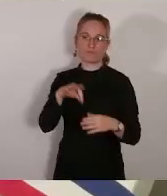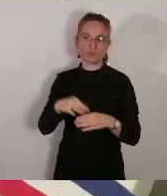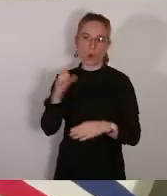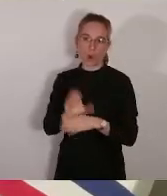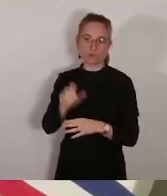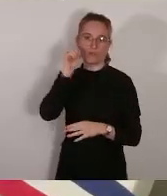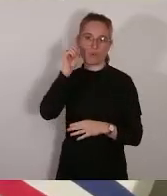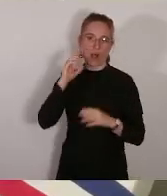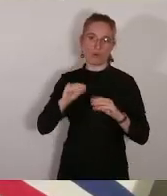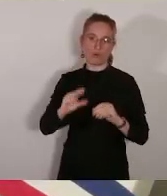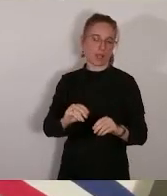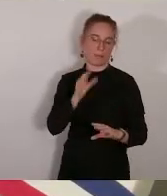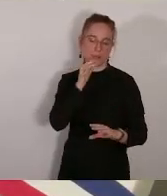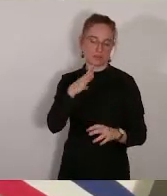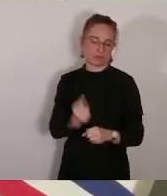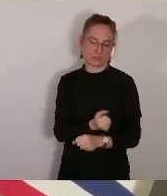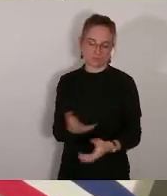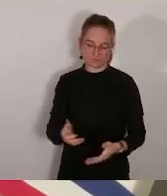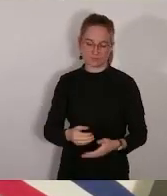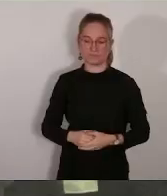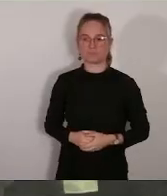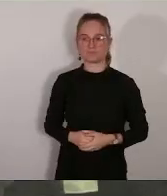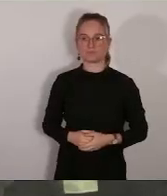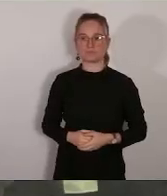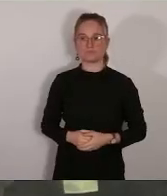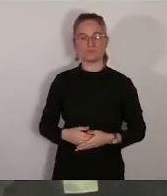Je laisse la parole à Etienne Tabag.